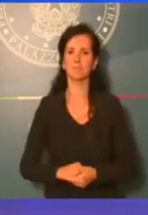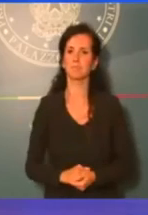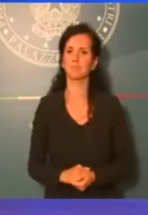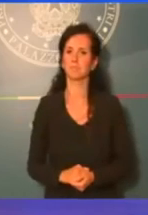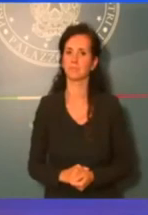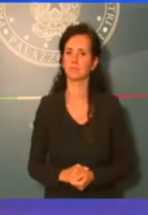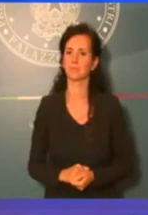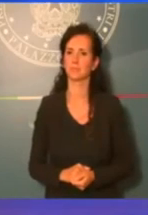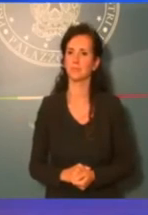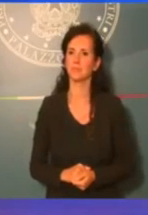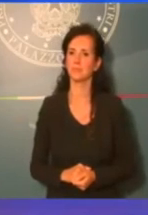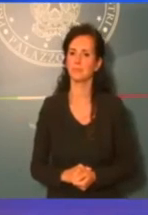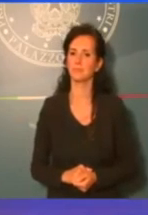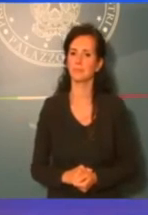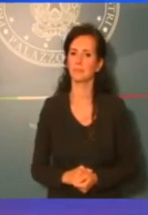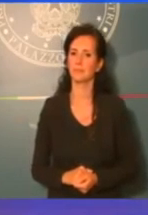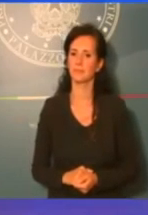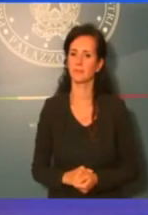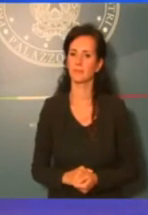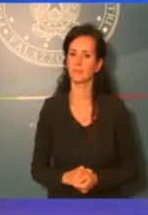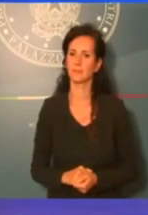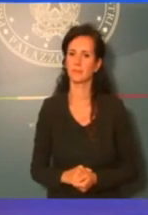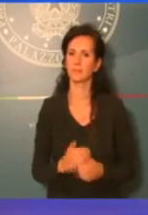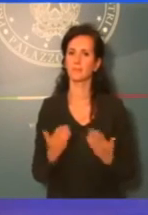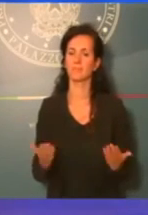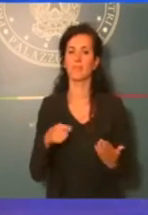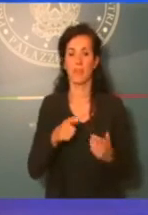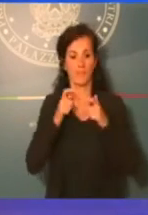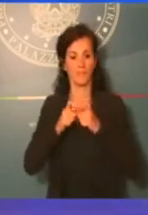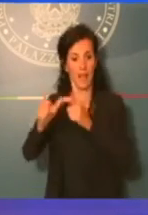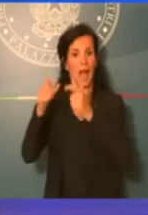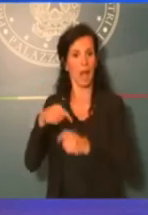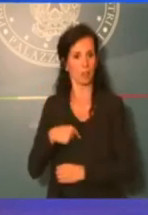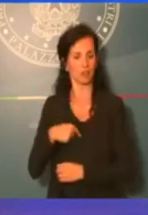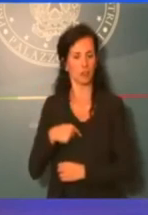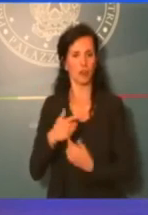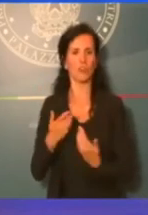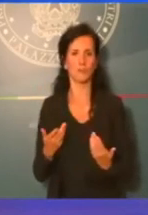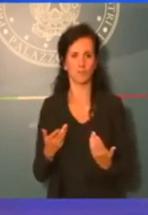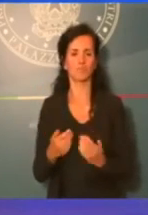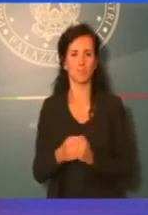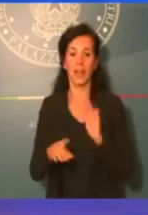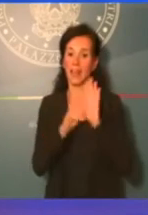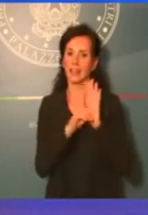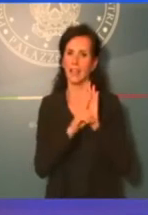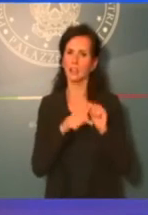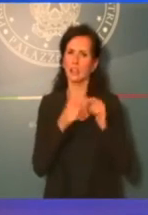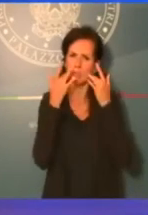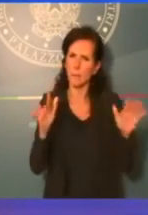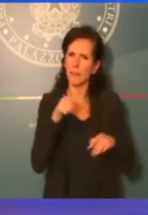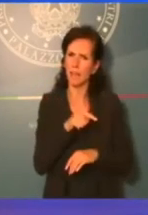Per quanto riguarda allora questo viaggio, ma guardate questo decreto di semplificazione non è